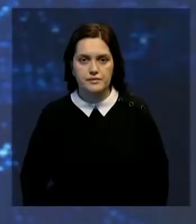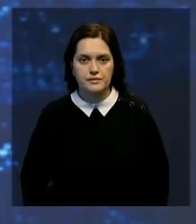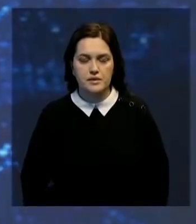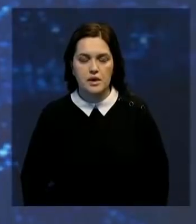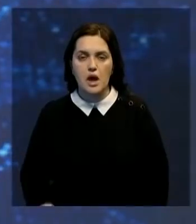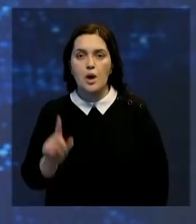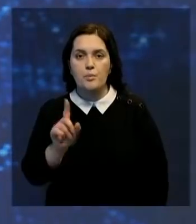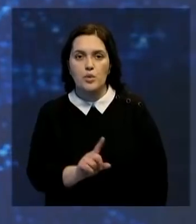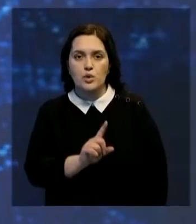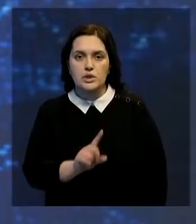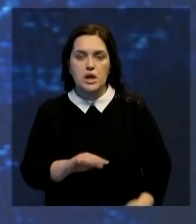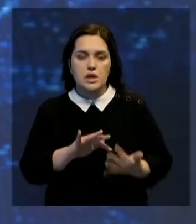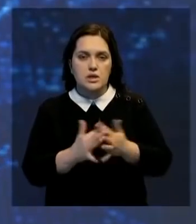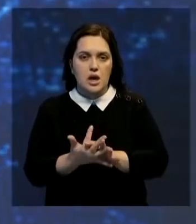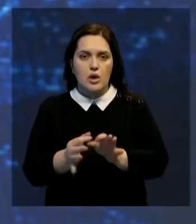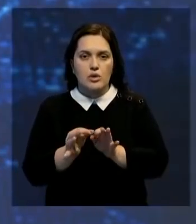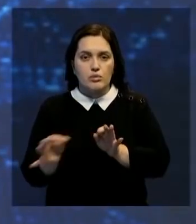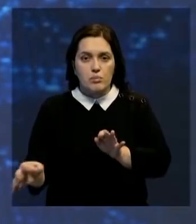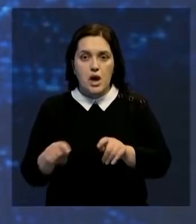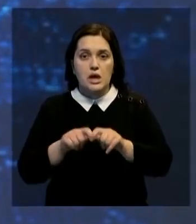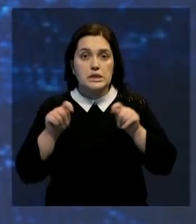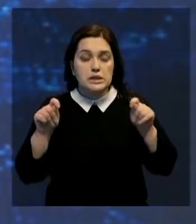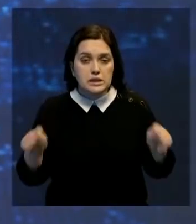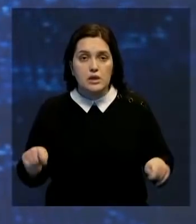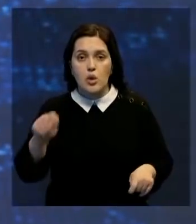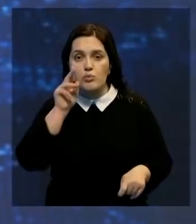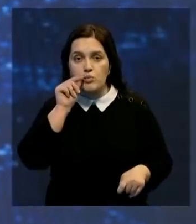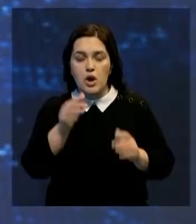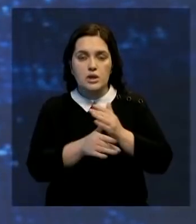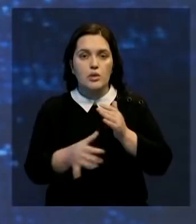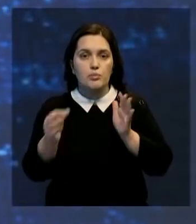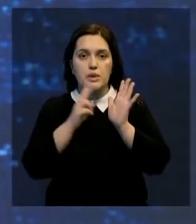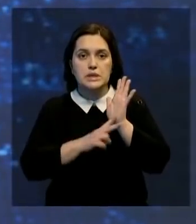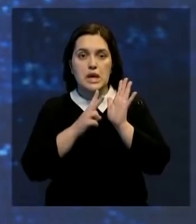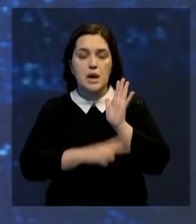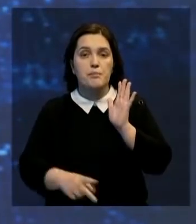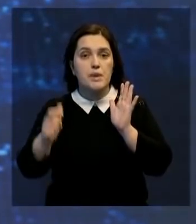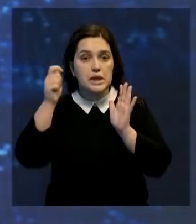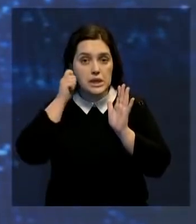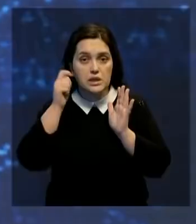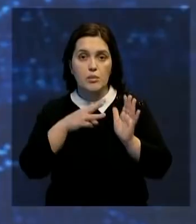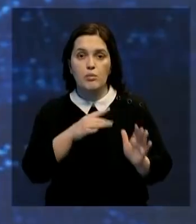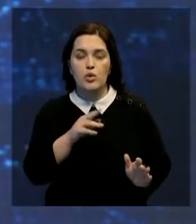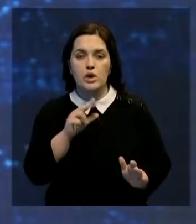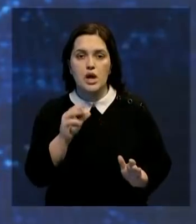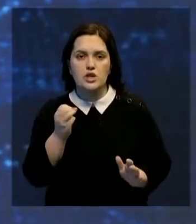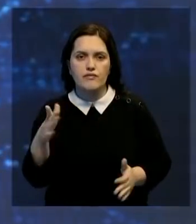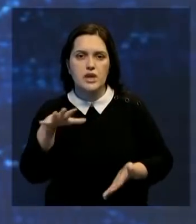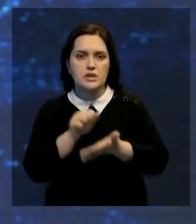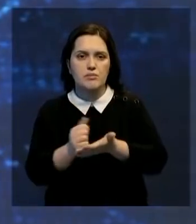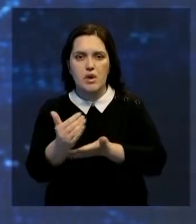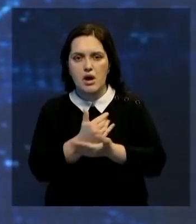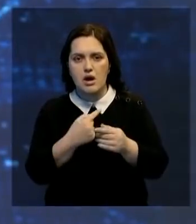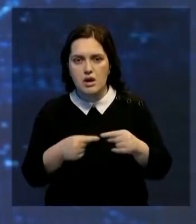Ретро-музей в сельской глубинке открыл коллекционер из Затраусской области. 70-летний Галымжан Мукашев десятки лет занимался сбором